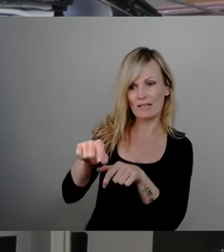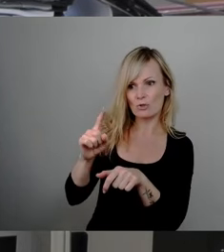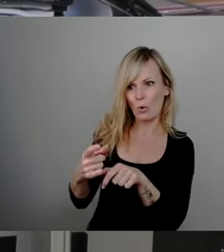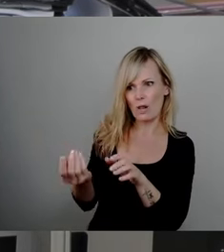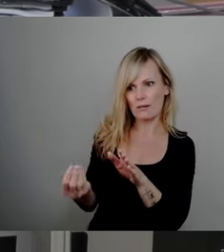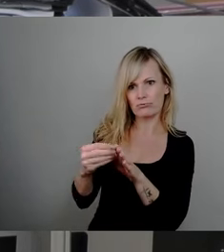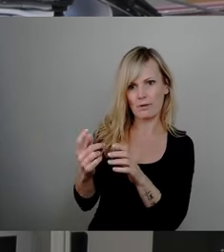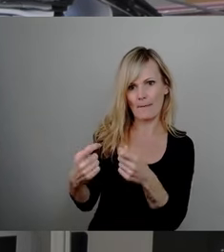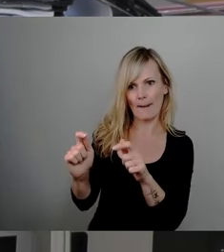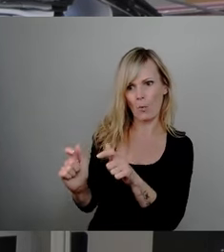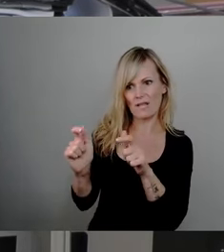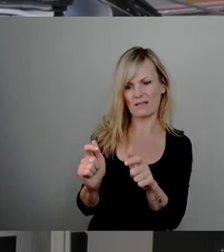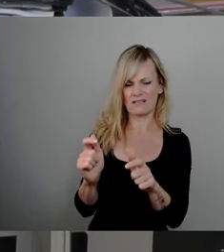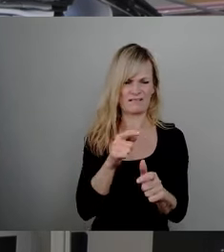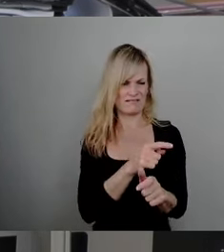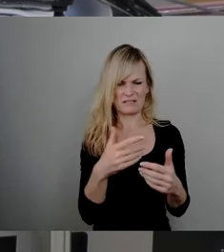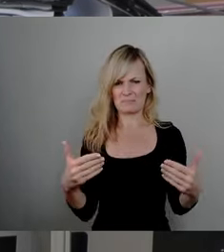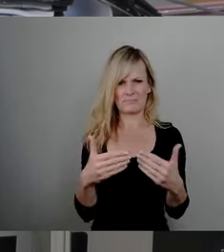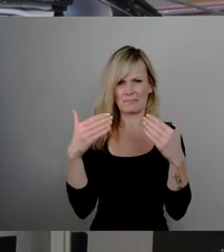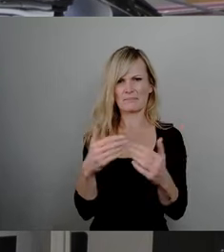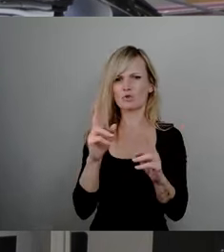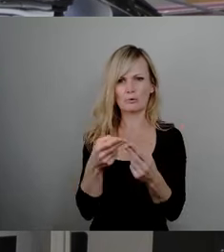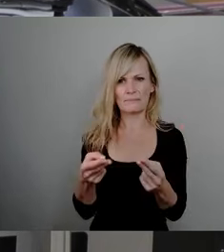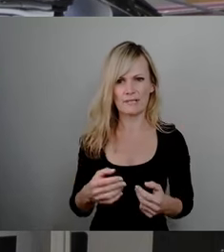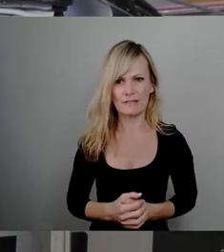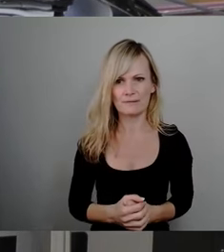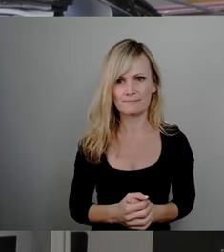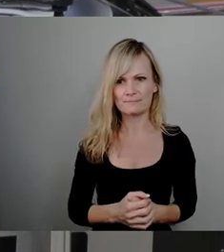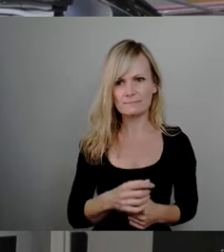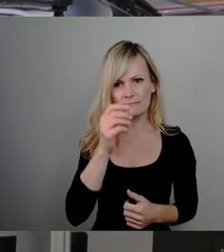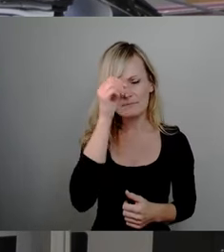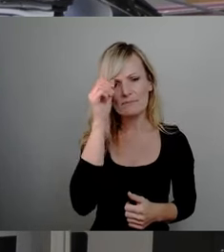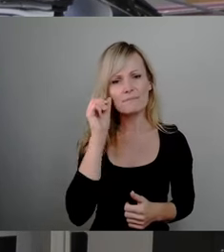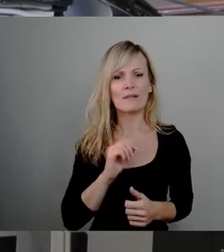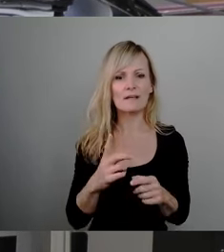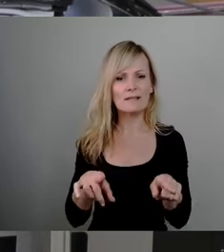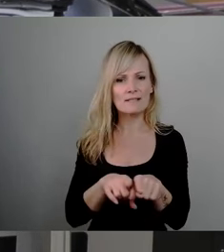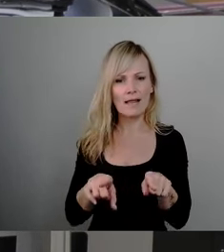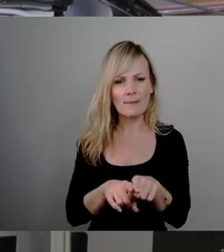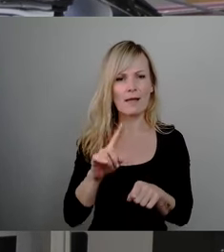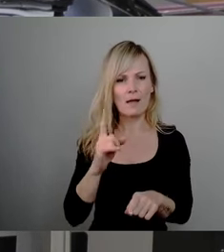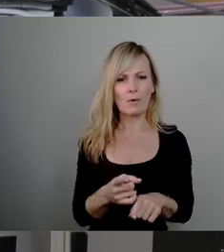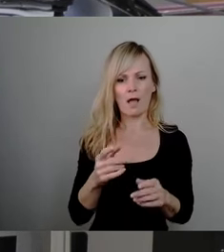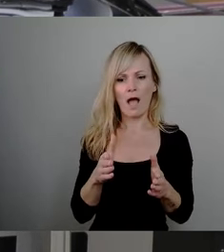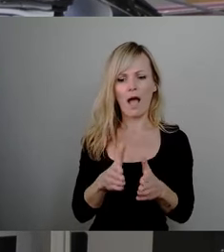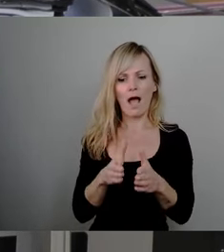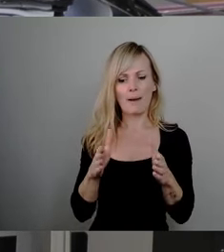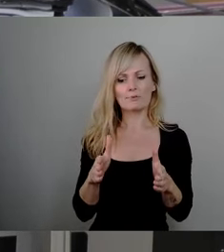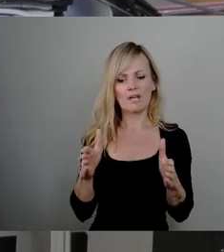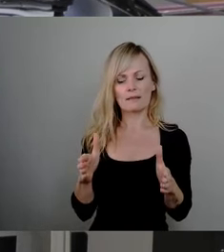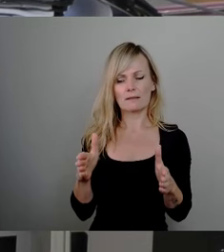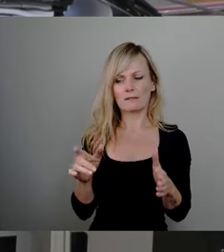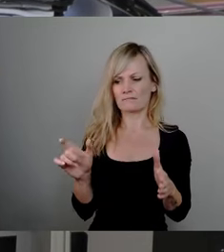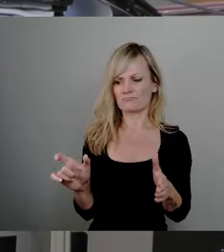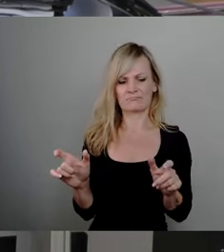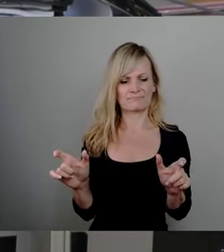ist einfach nicht stimmig. Und das Gleiche gilt, was die Abstände angeht. Es ist ja gerade eben dort sichtbar, dass dieser Platz nicht da ist,